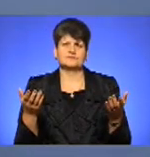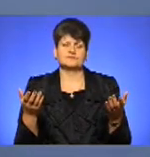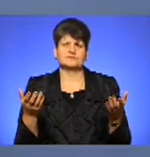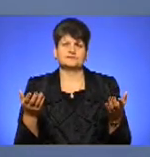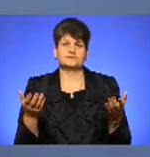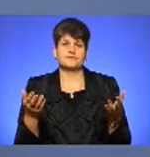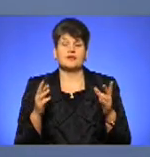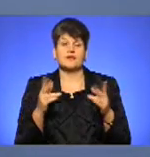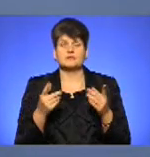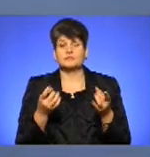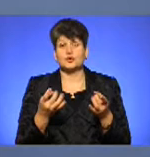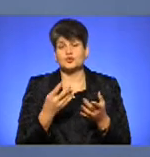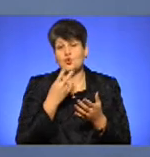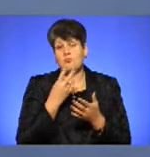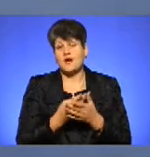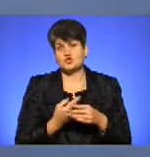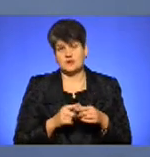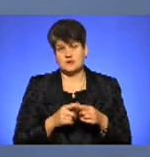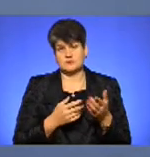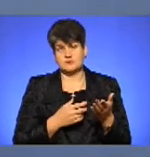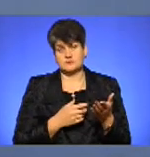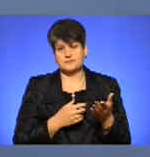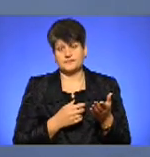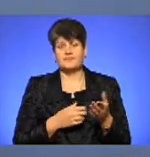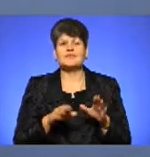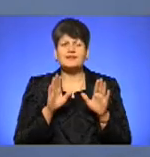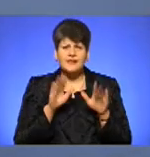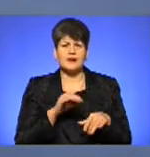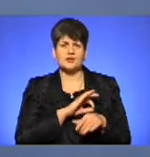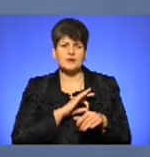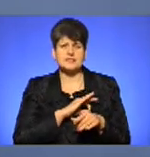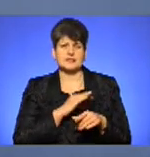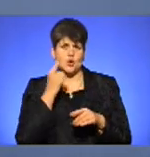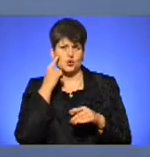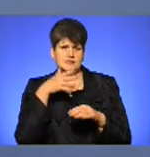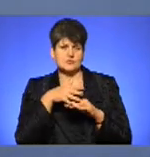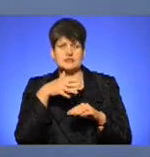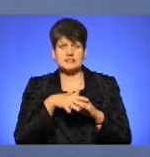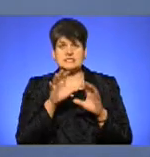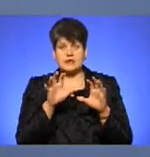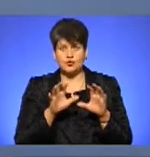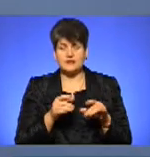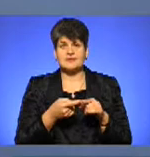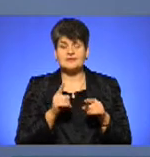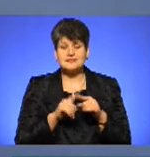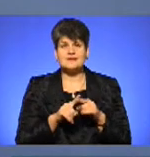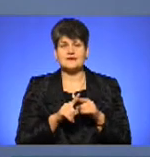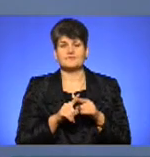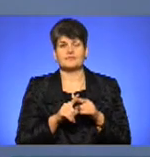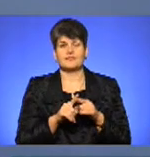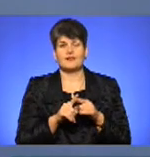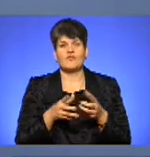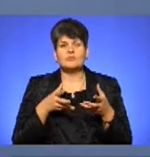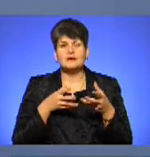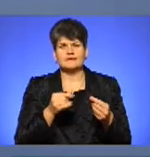от просто бачення таке? Ну, нехай юристи оцінять законність. Це реакція, перш за все, на російську агресію. А якщо